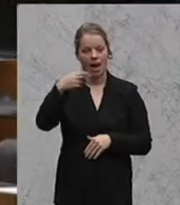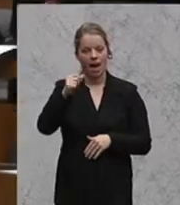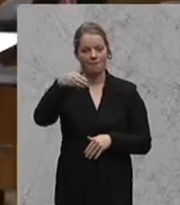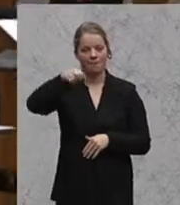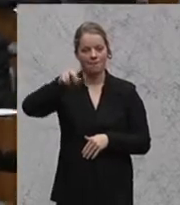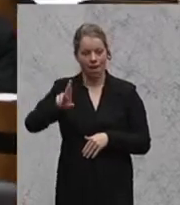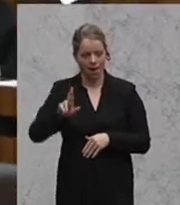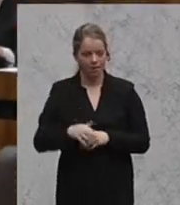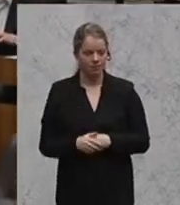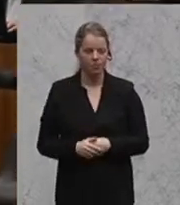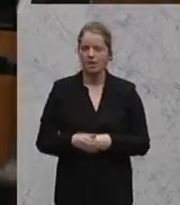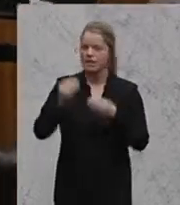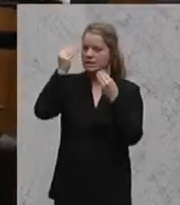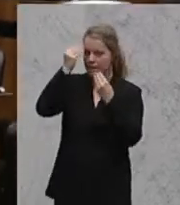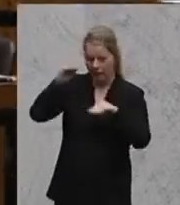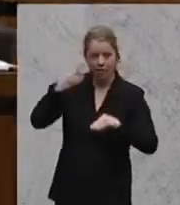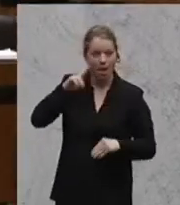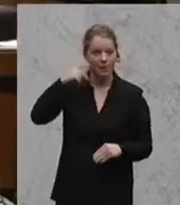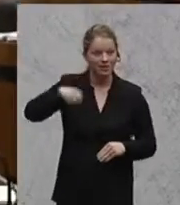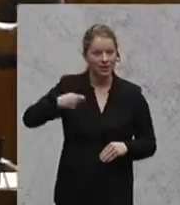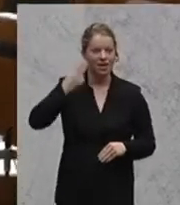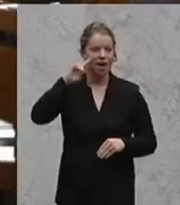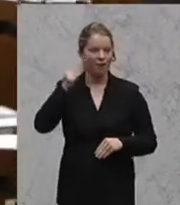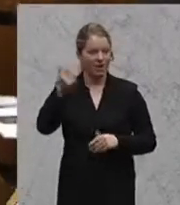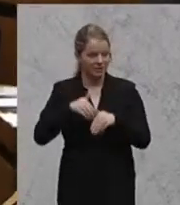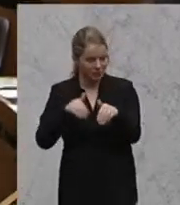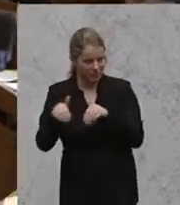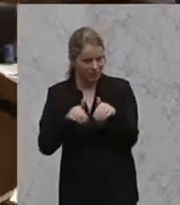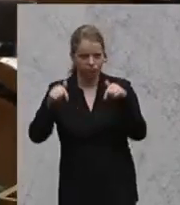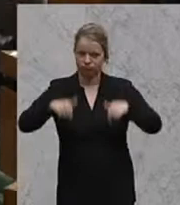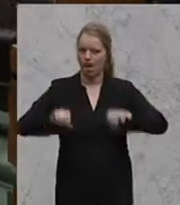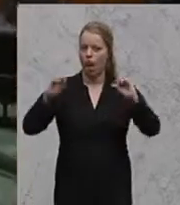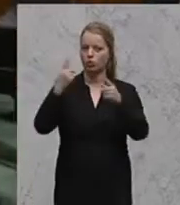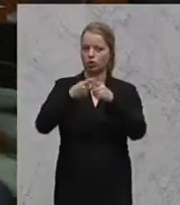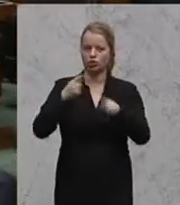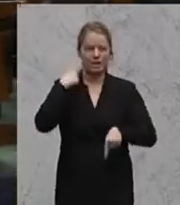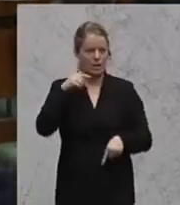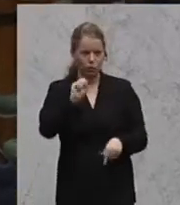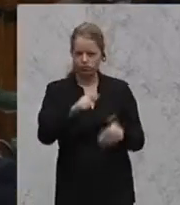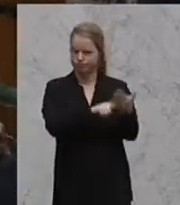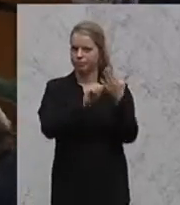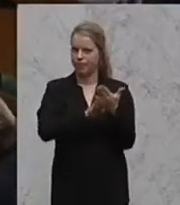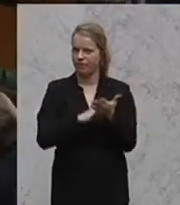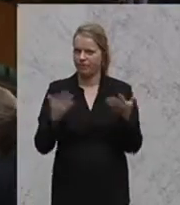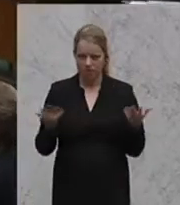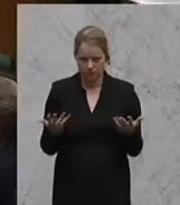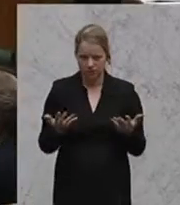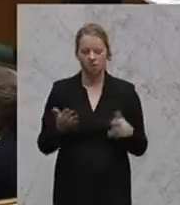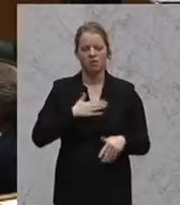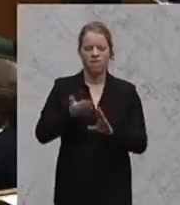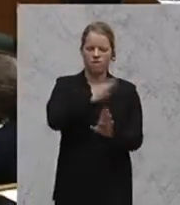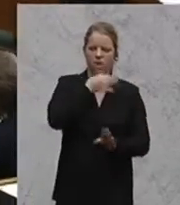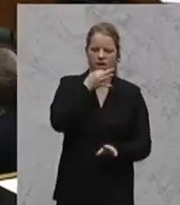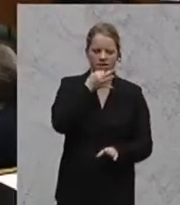ÖVP und ein Landesbeamter aus dem Mühlviertel. Diese heutige Aktuelle Stunde der NEOS zeigt wieder einmal, und das ist auch bei meinem